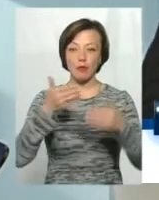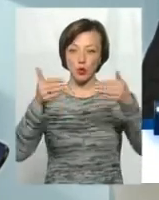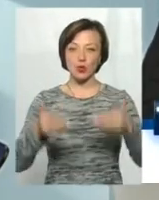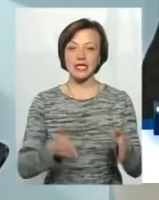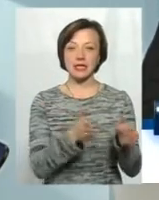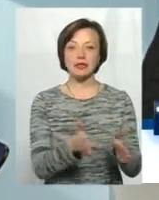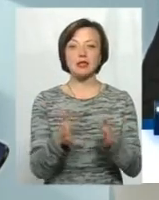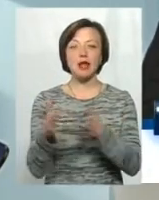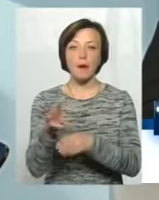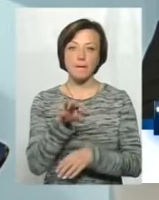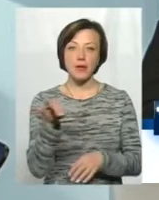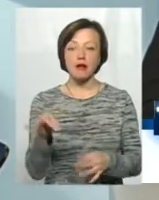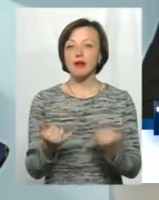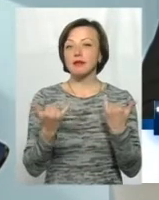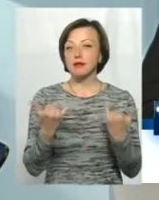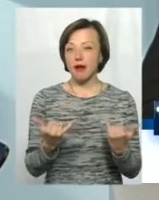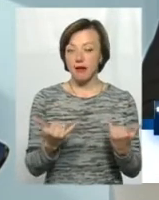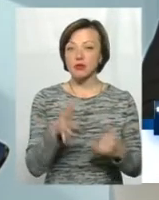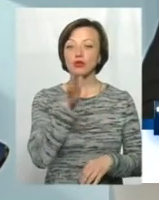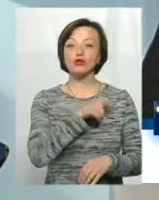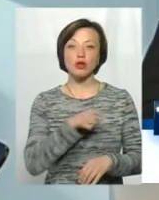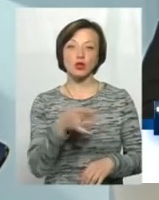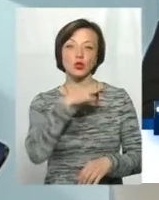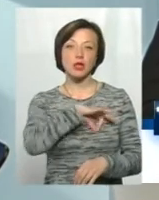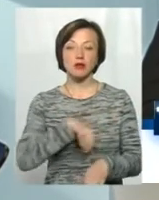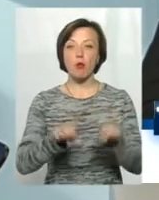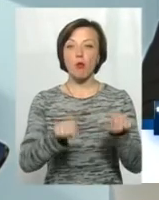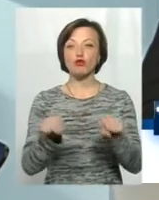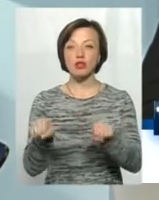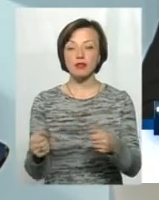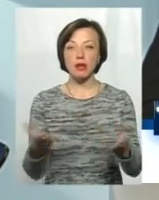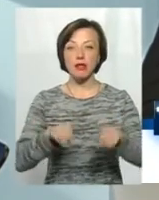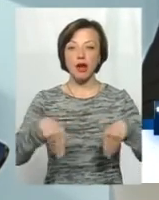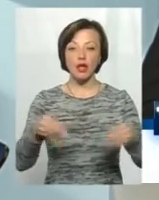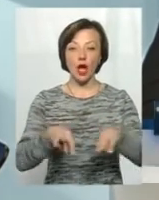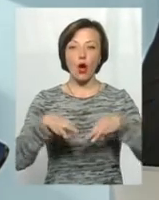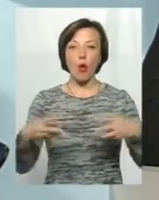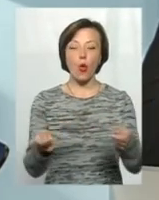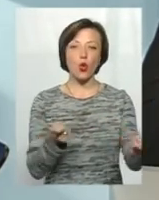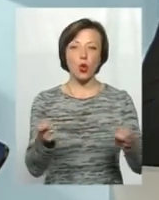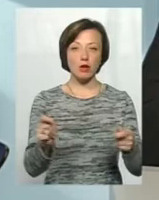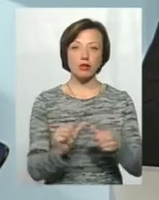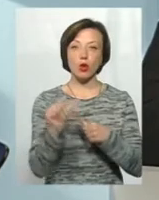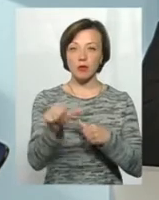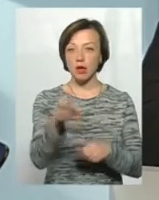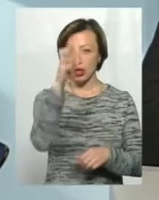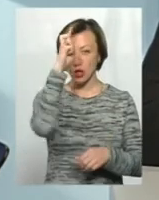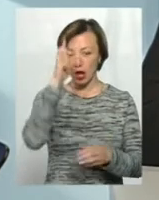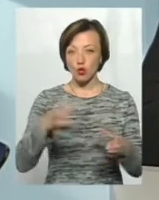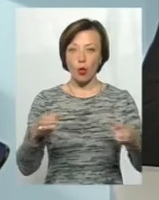І саме зараз час скористатися тими можливостями, які надає уряд, зокрема Держком